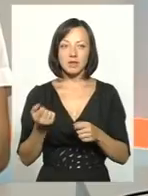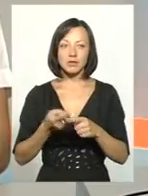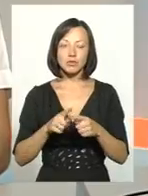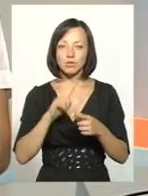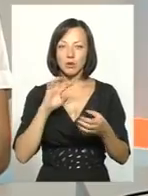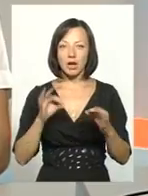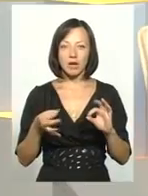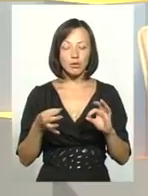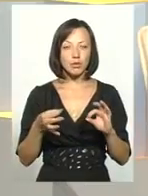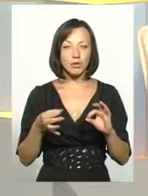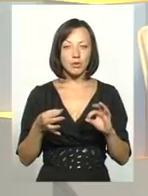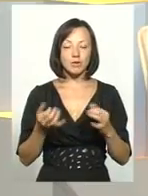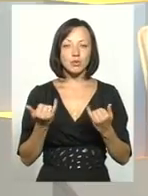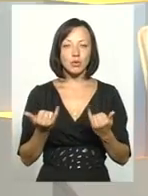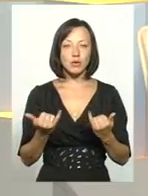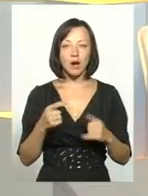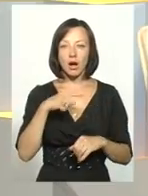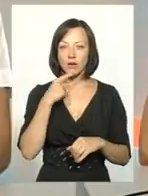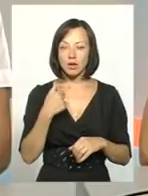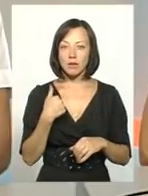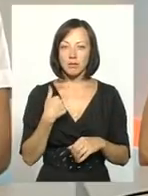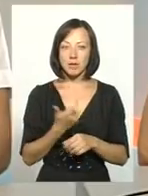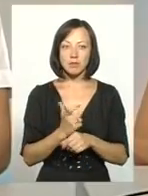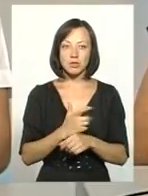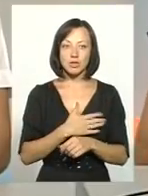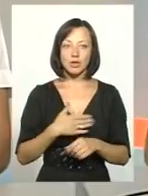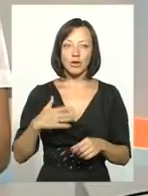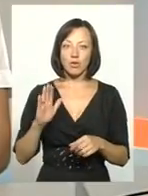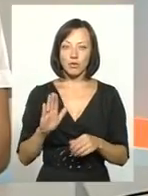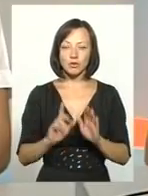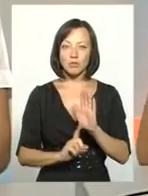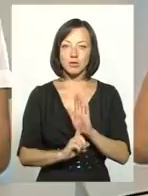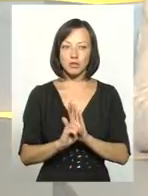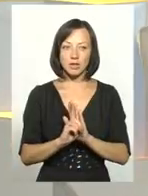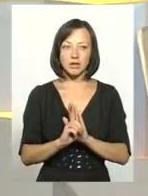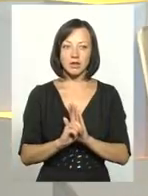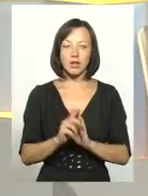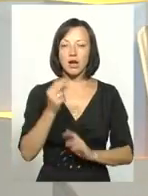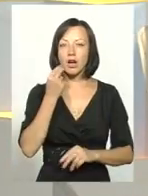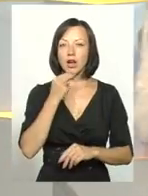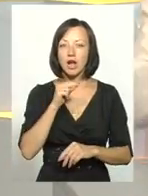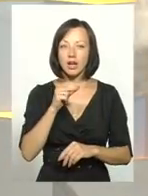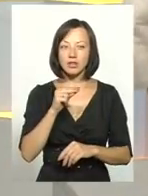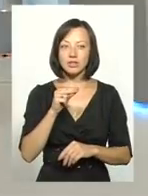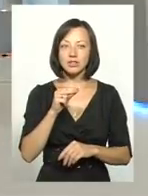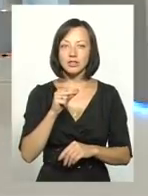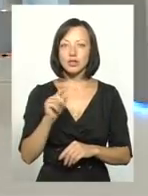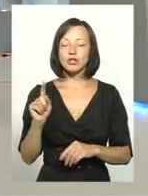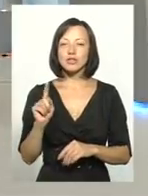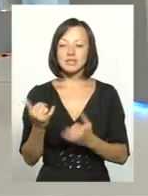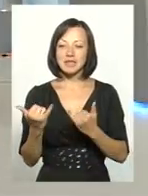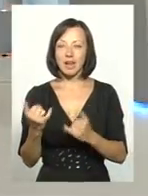цукерку, сьогодні кажуть, а ми більше її не хочемо, ми от почали щось робити. синиться в руках, ніж що там